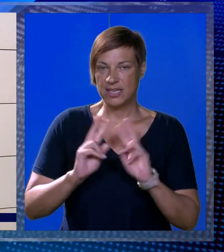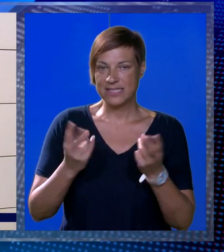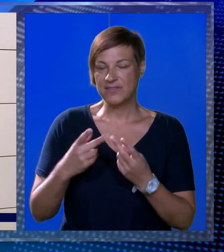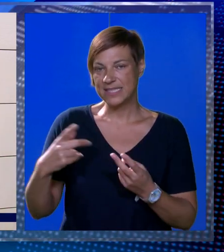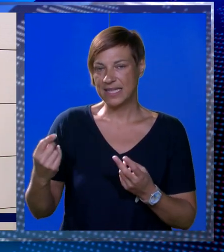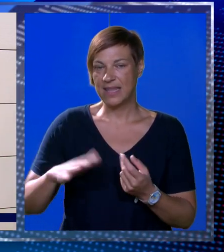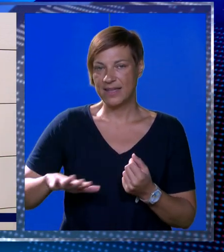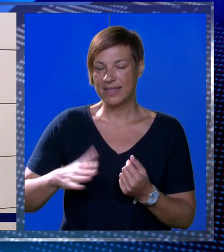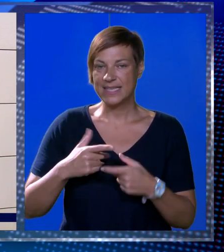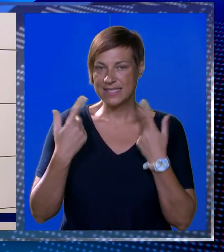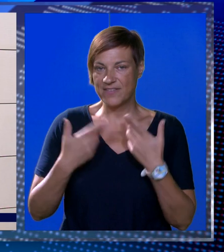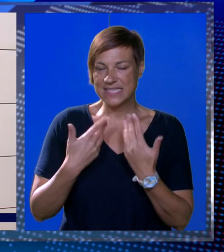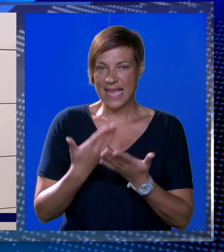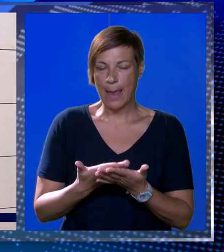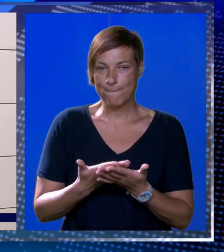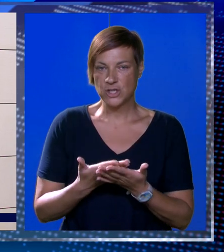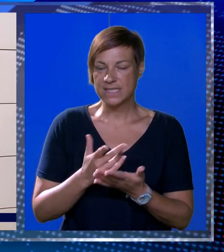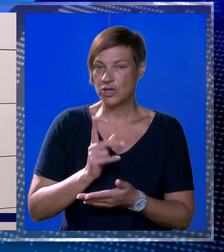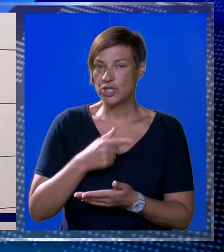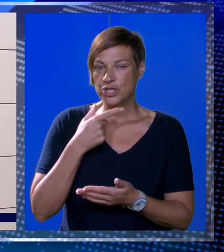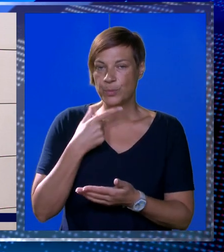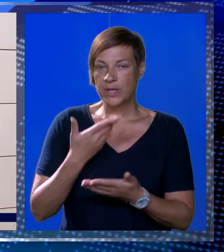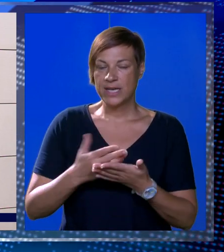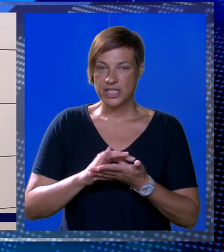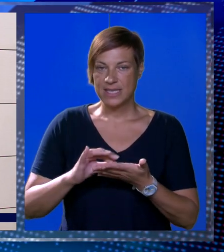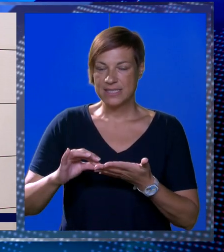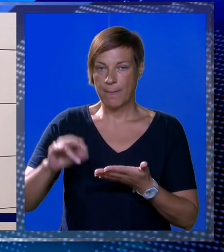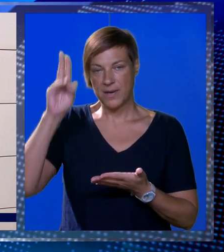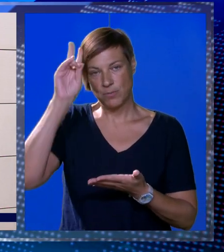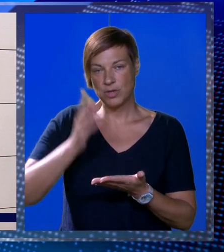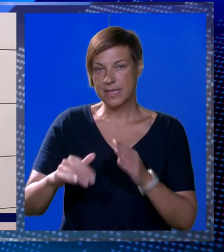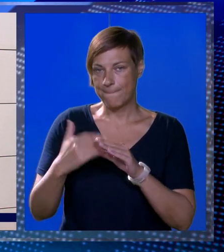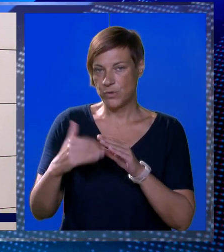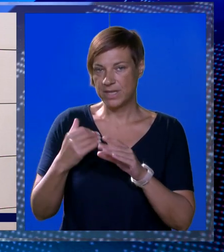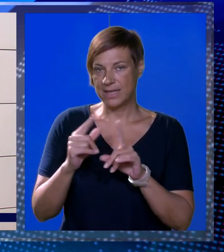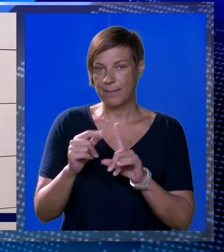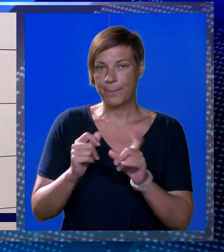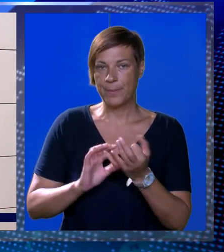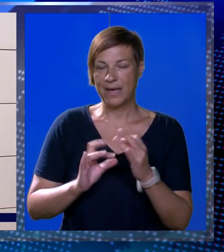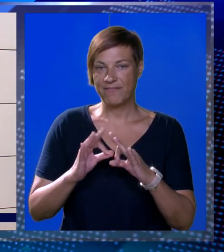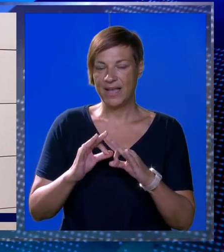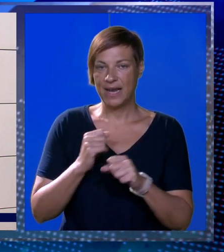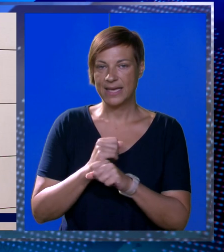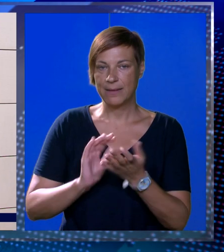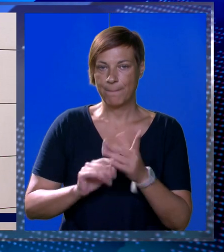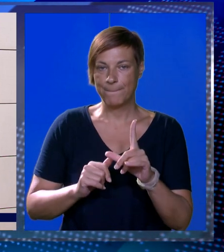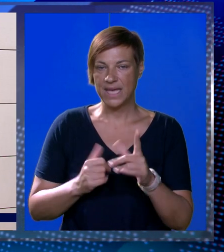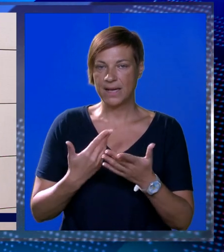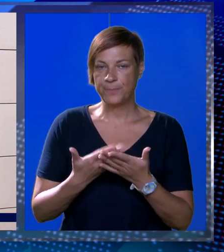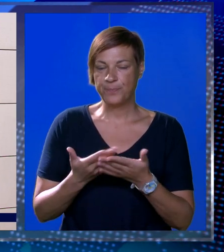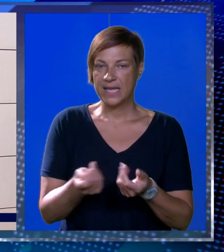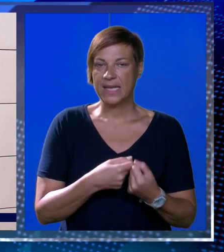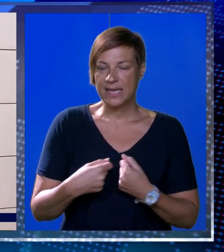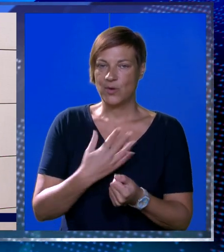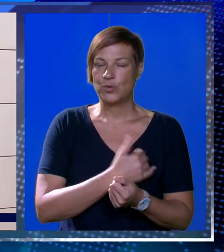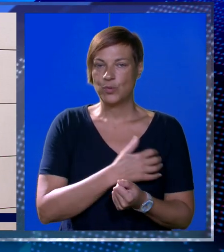na svjetski dan djece, tako da, evo, veselimo se. Ono što moram reći, da se prijave mogu slati putem maila dpavela gmail.com ili na